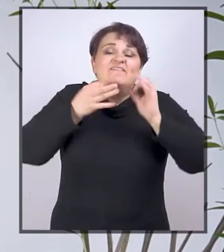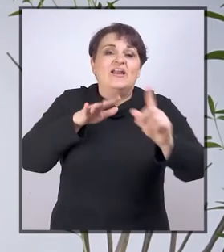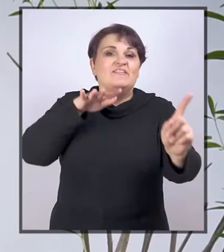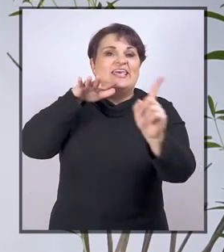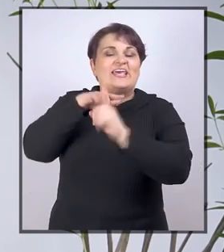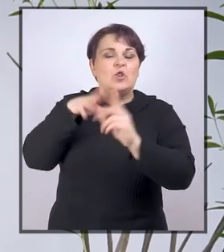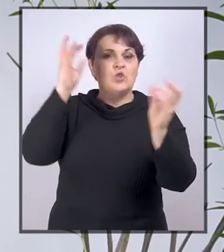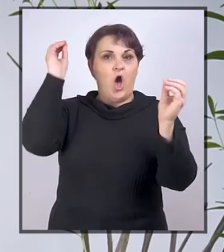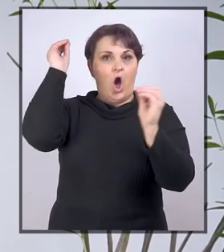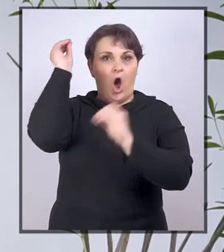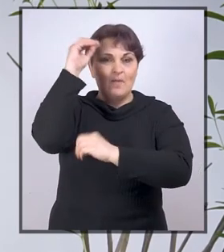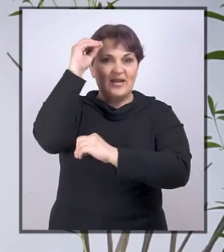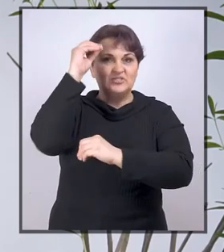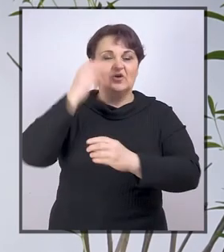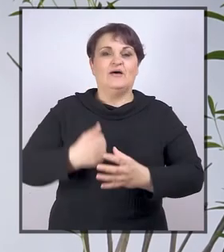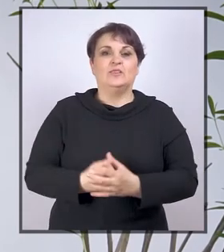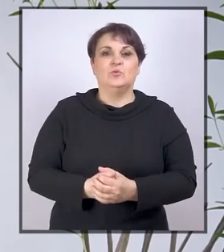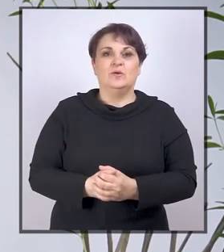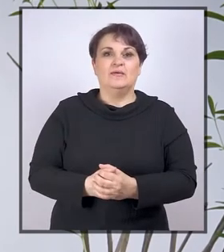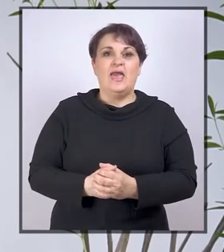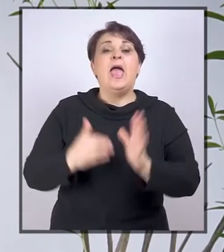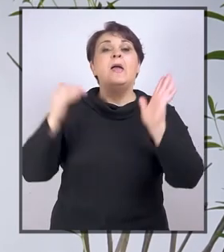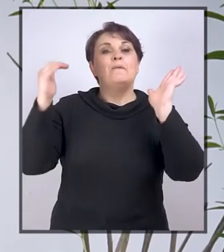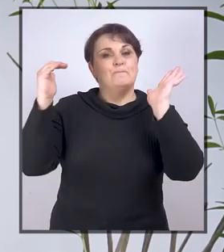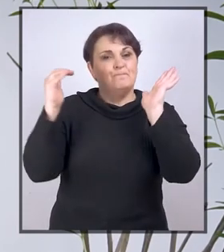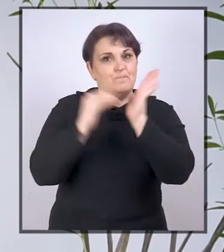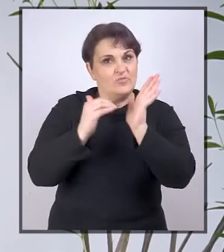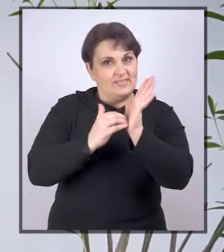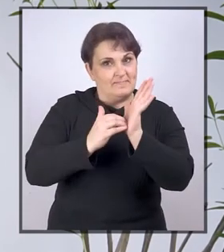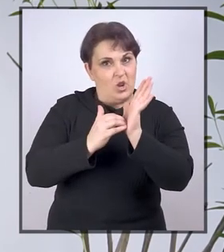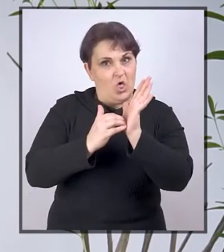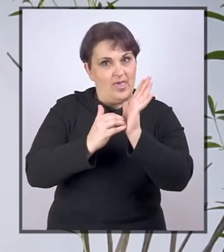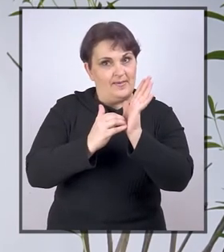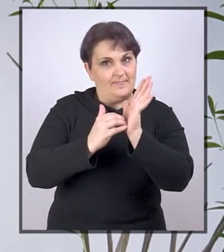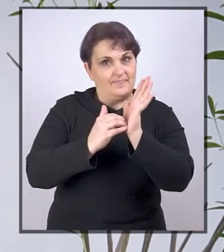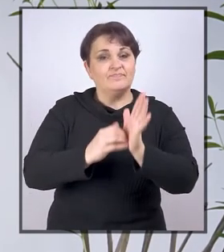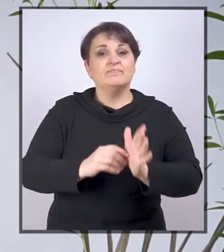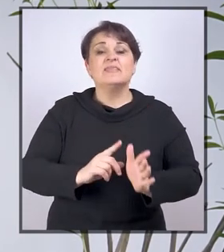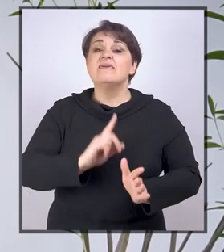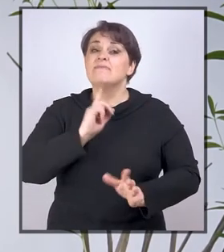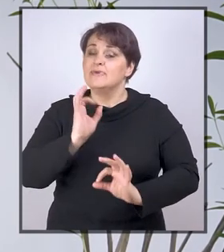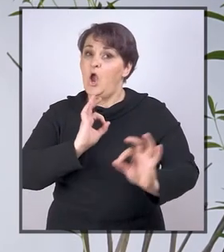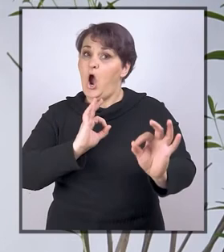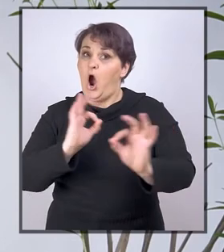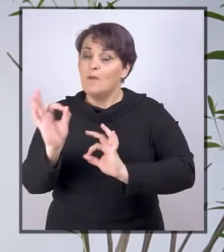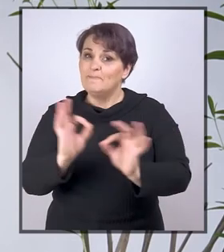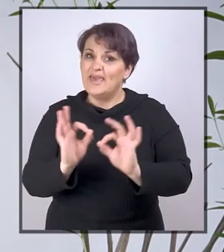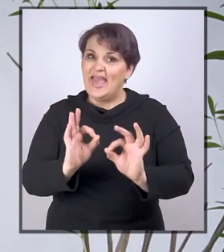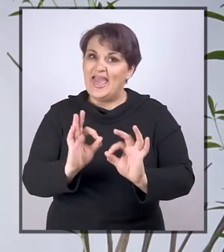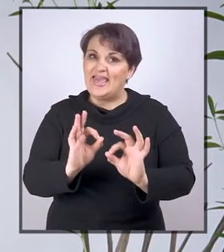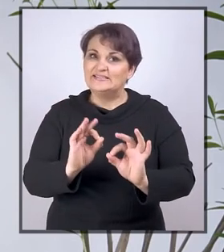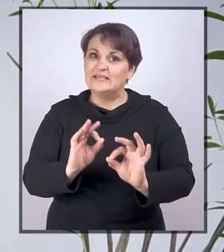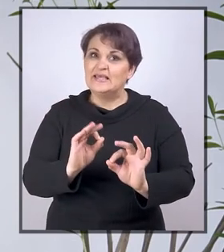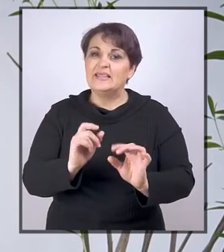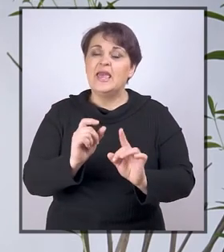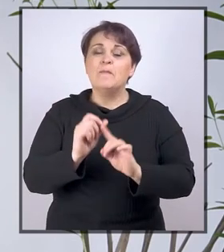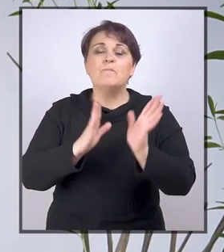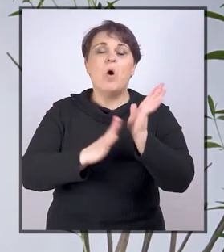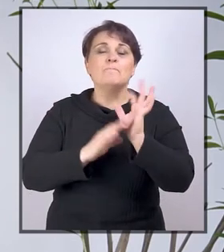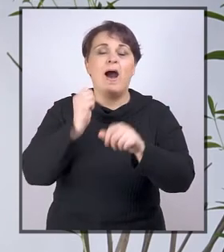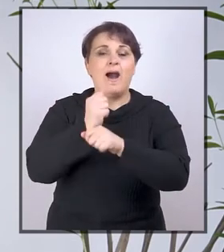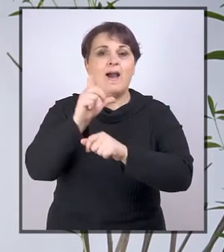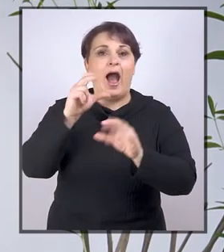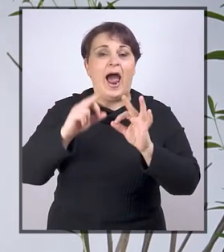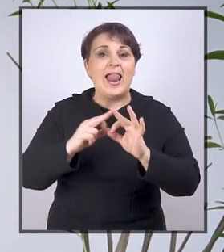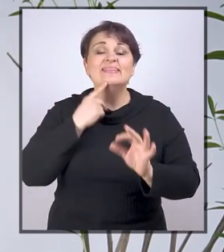inkluzivnom obrazovanju, potrebno je i obezbijediti pomagala,